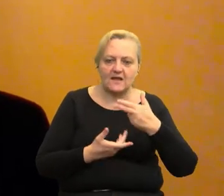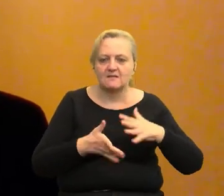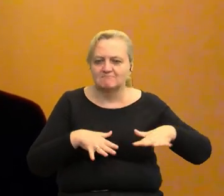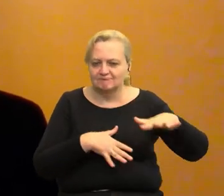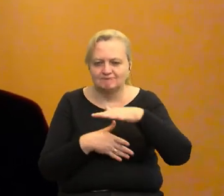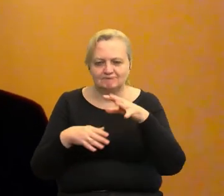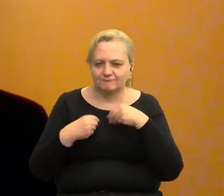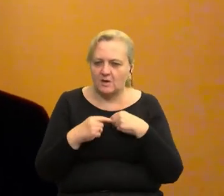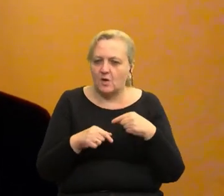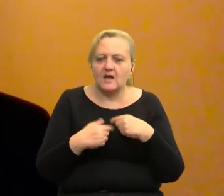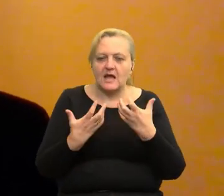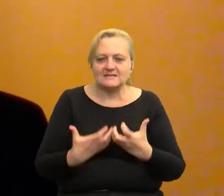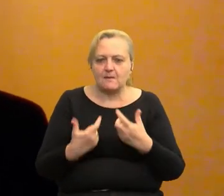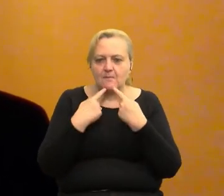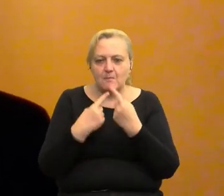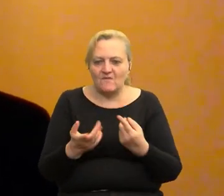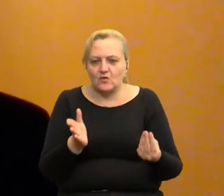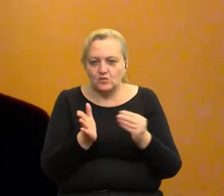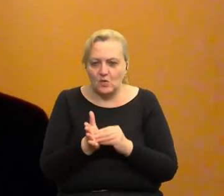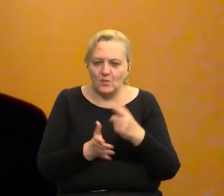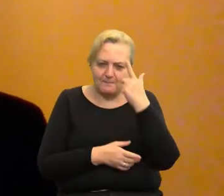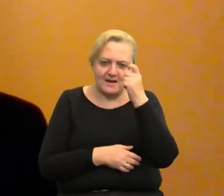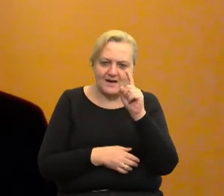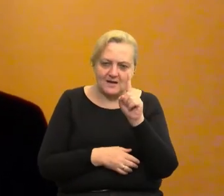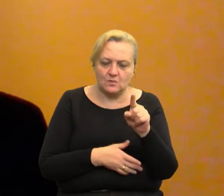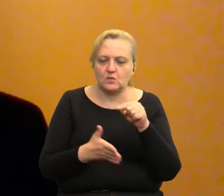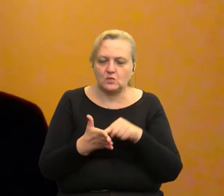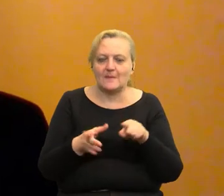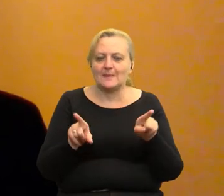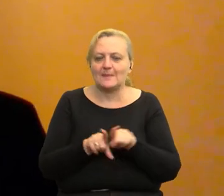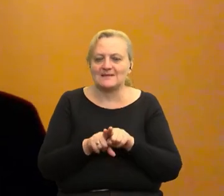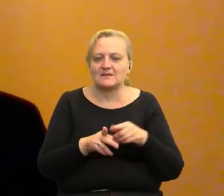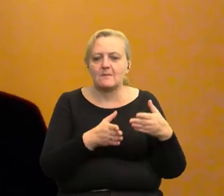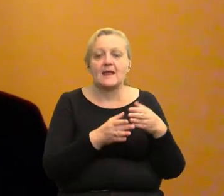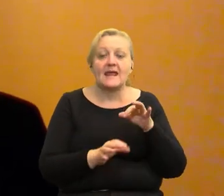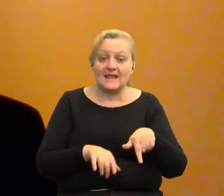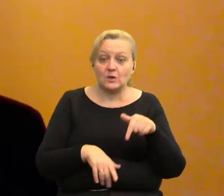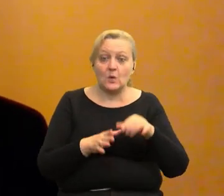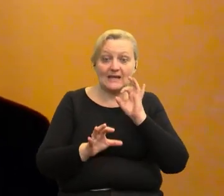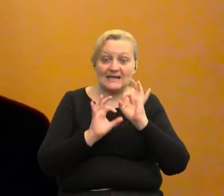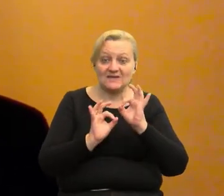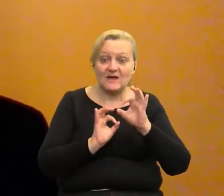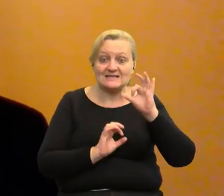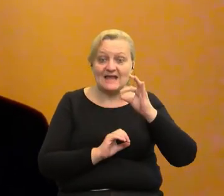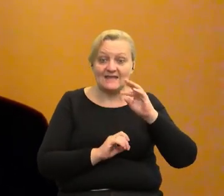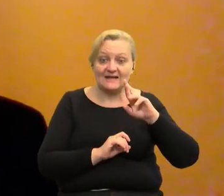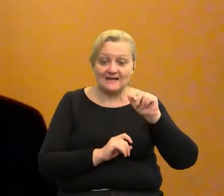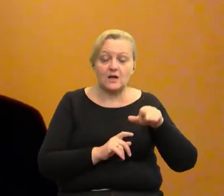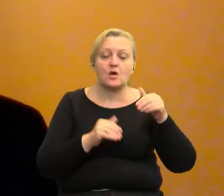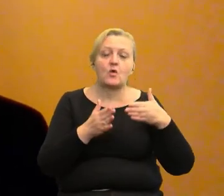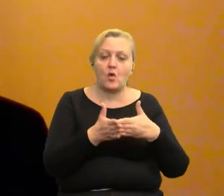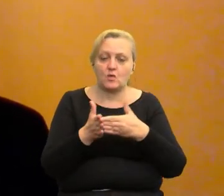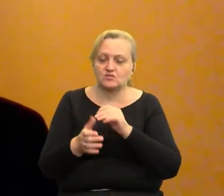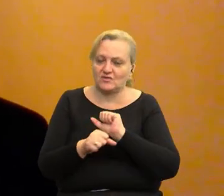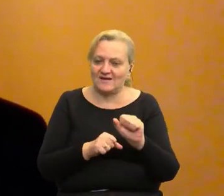Co chciałbym jeszcze podkreślić, to należy pamiętać też o ograniczeniach tych danych satelitarnych, ponieważ w wielu przypadkach nie